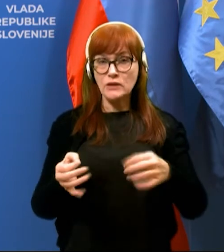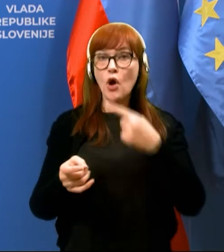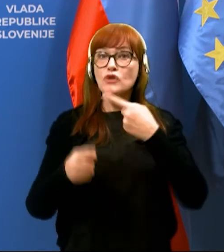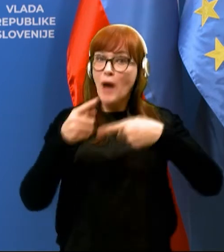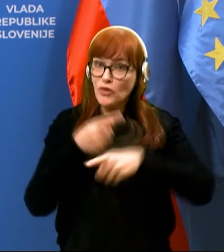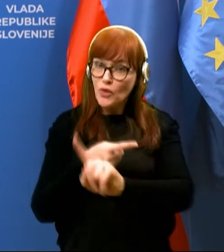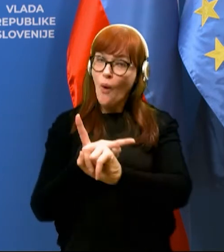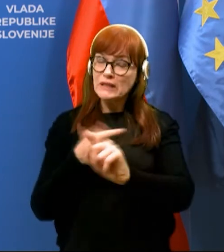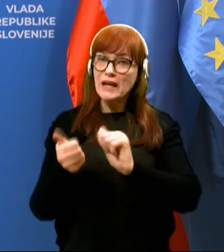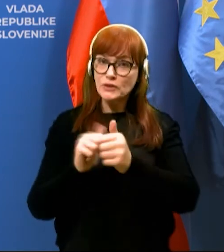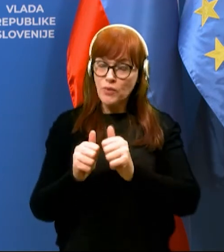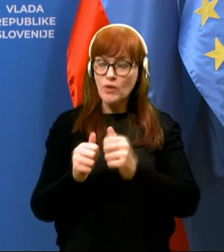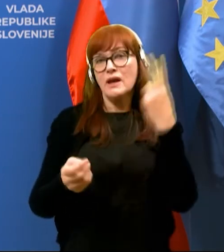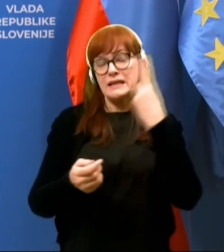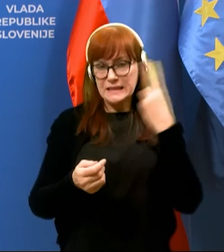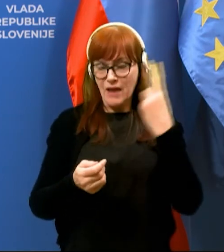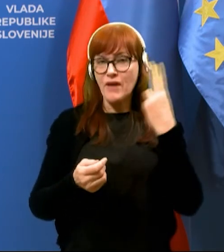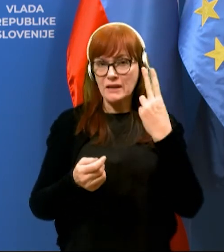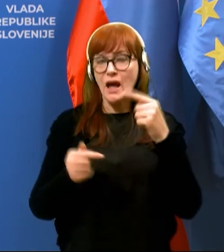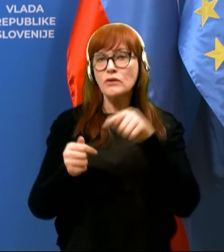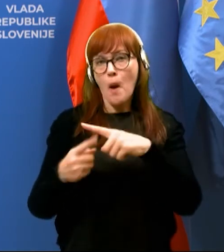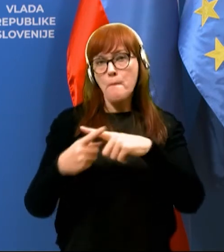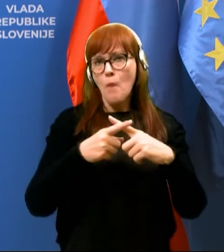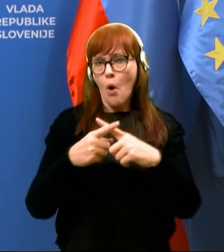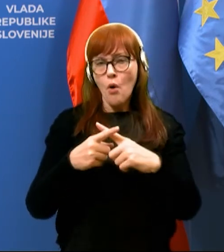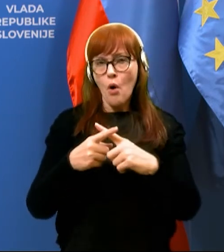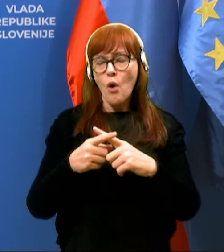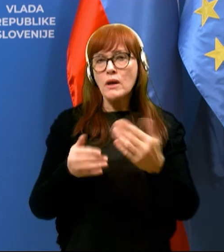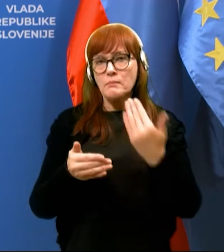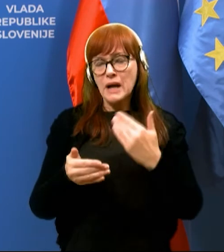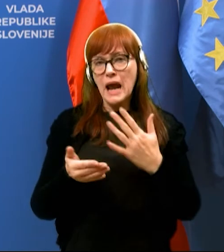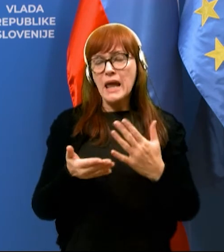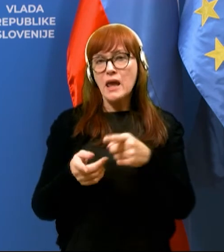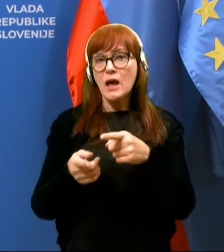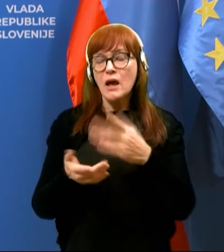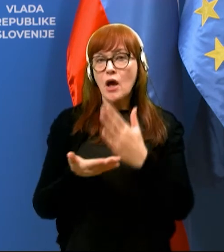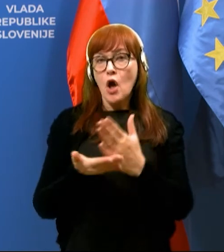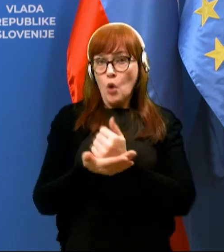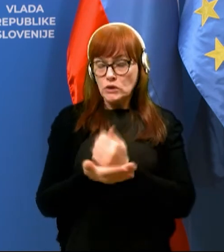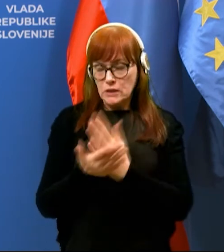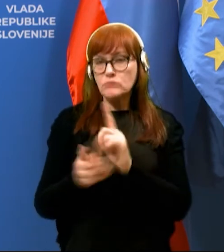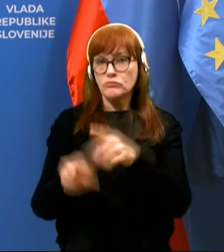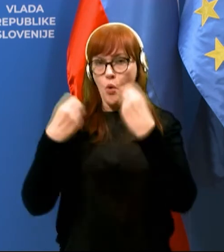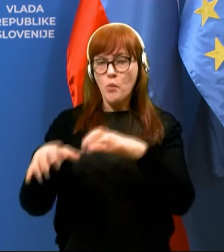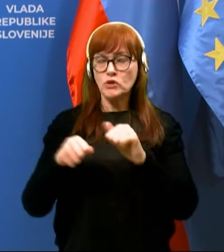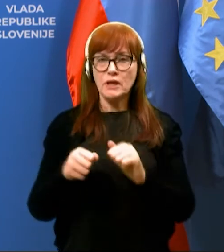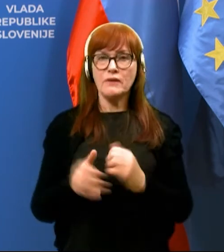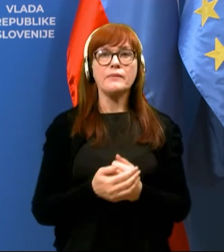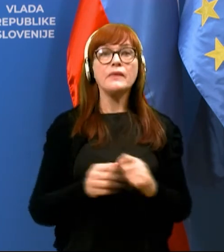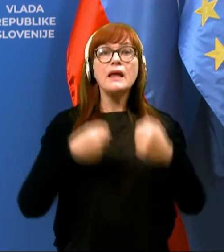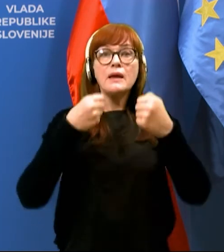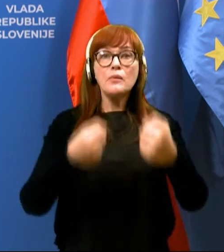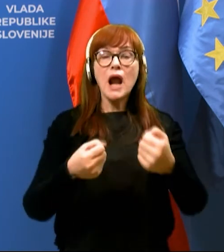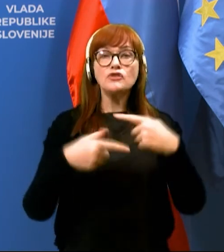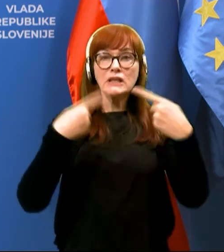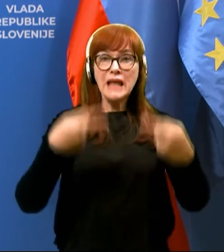gre za nocer, pa seveda je tisti pogoj pač, je predosežen, se upošteva. Hvala. Naslednje vprašanje zastavlja